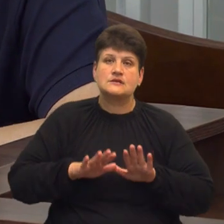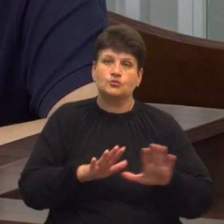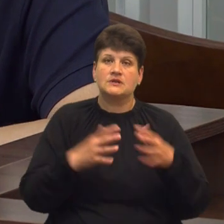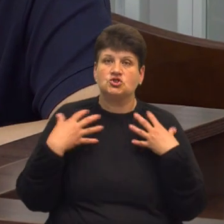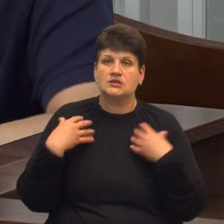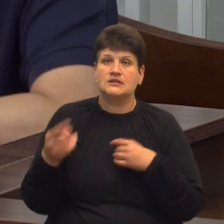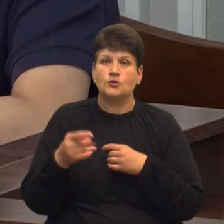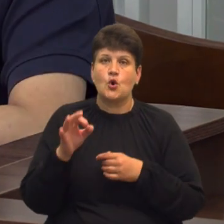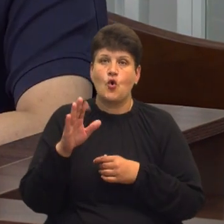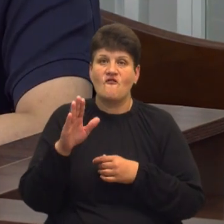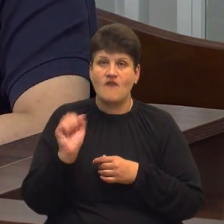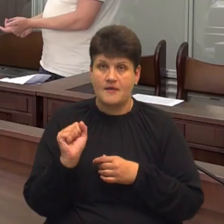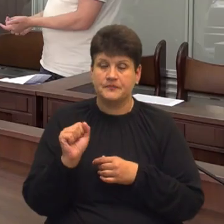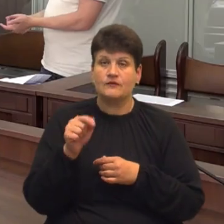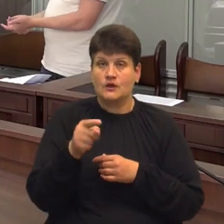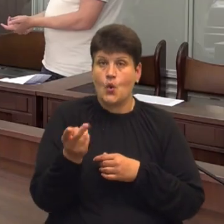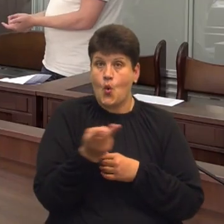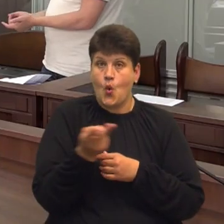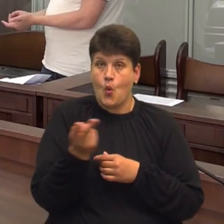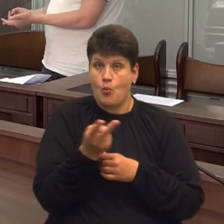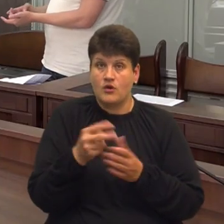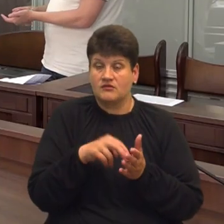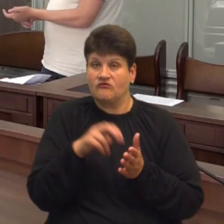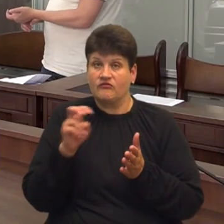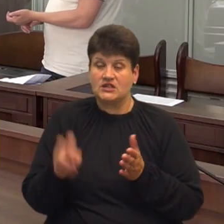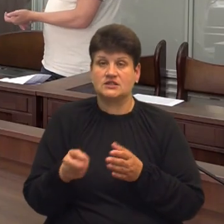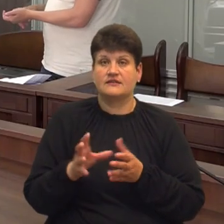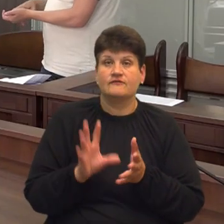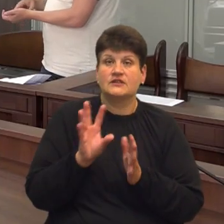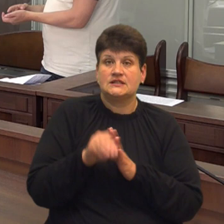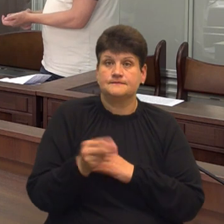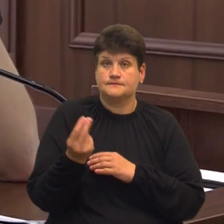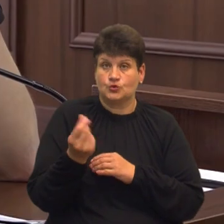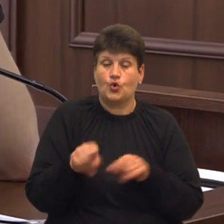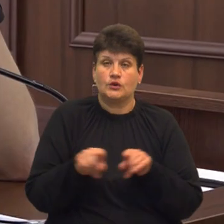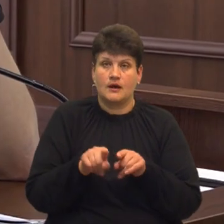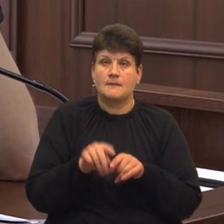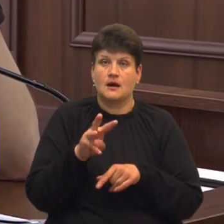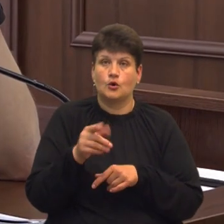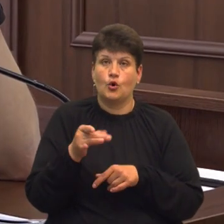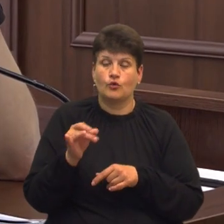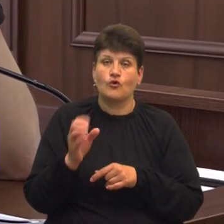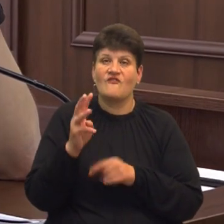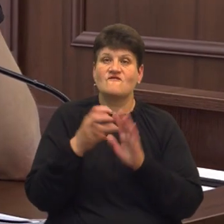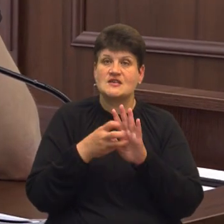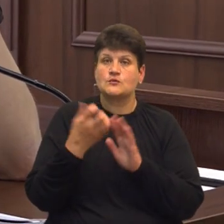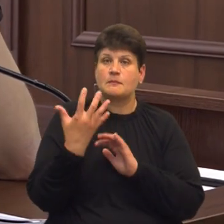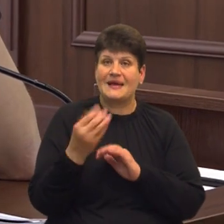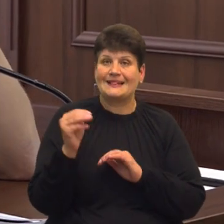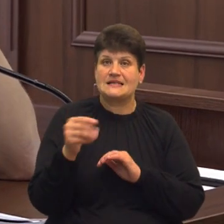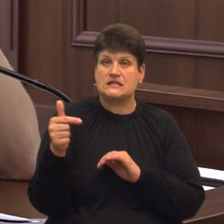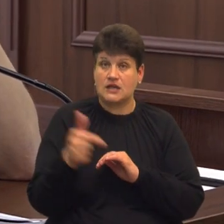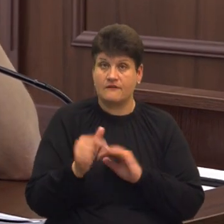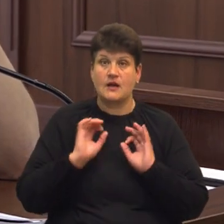Тернопільської ОВА. Нагадаю, вони обоє вийшли з-під варти, внісши таку ж заставу, як і Михайло Головко – 805 тисяч гривень. Натомість